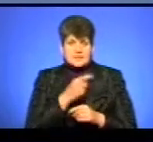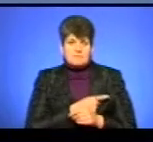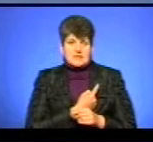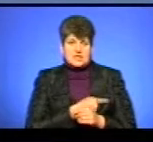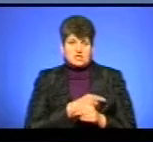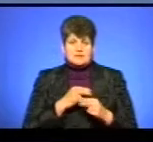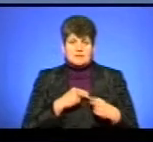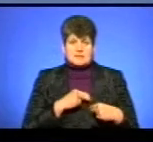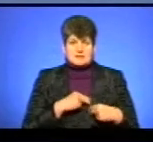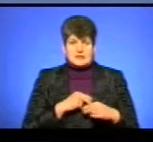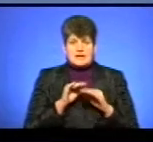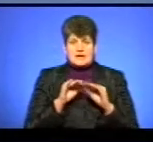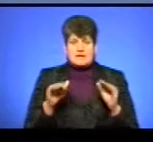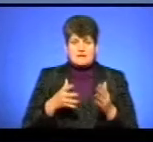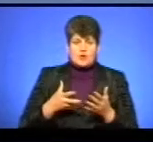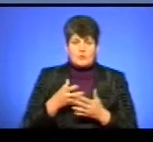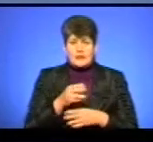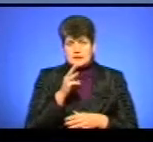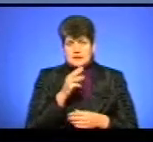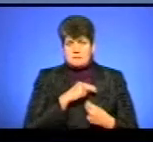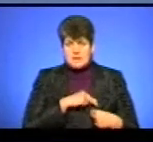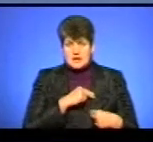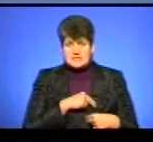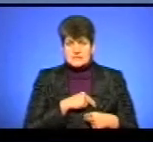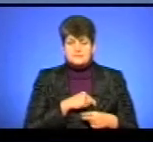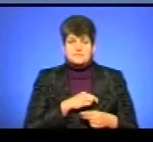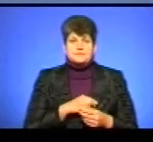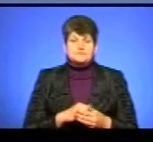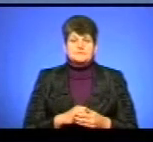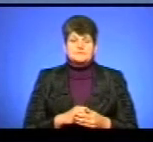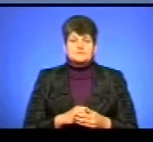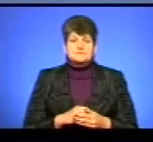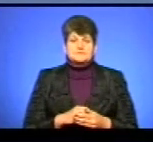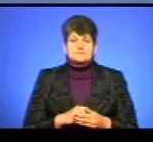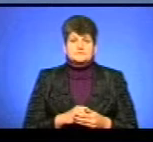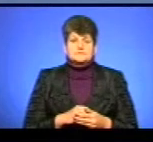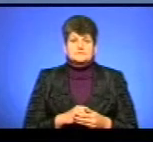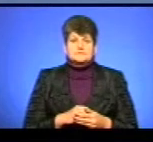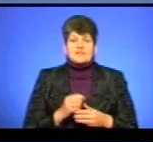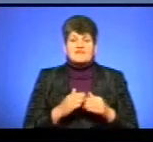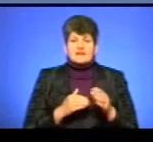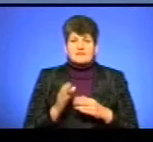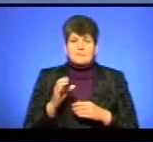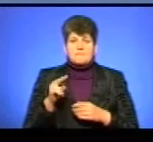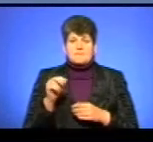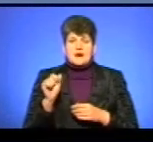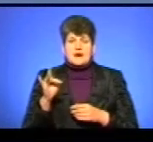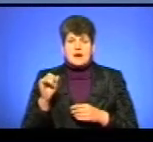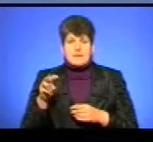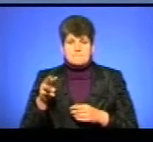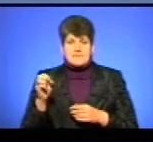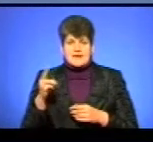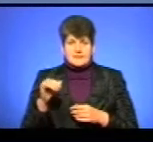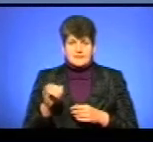працівників, на підвищення рівня оплати праці з кваліфікацією парамедик, екстрений